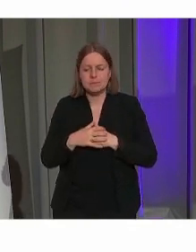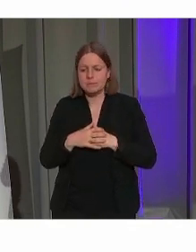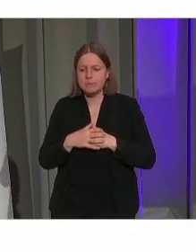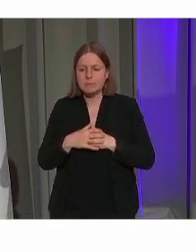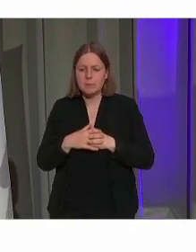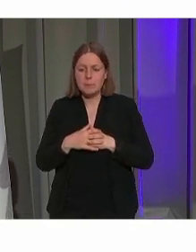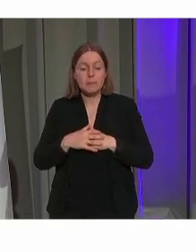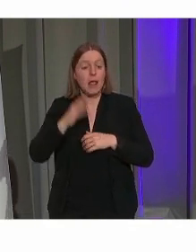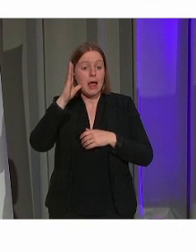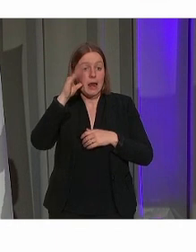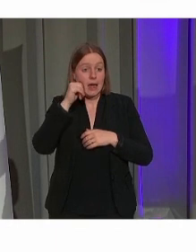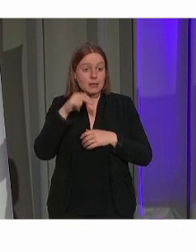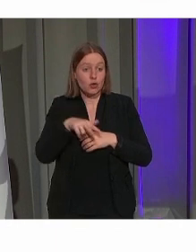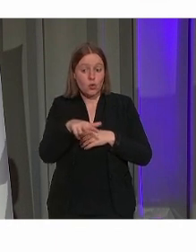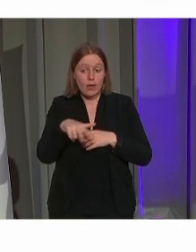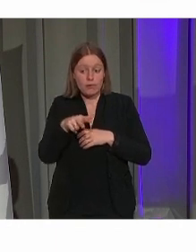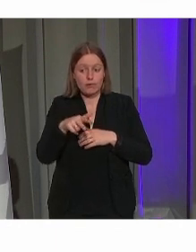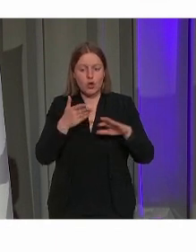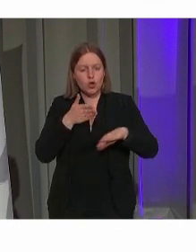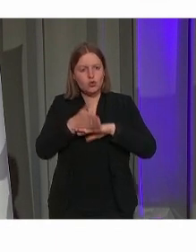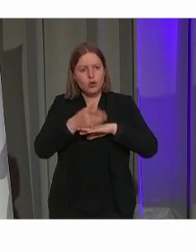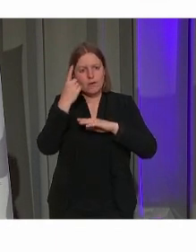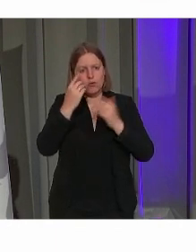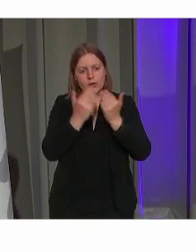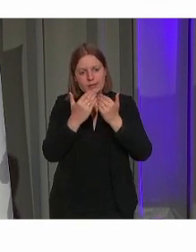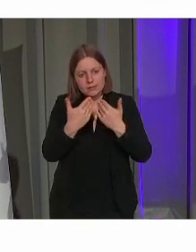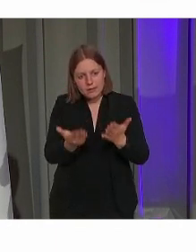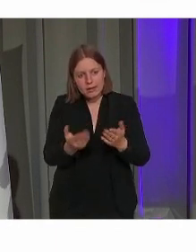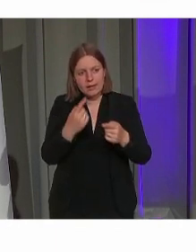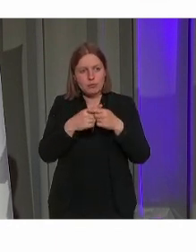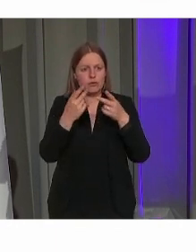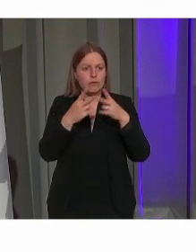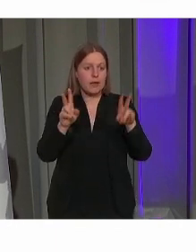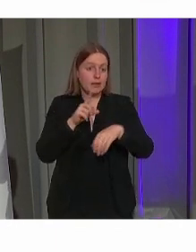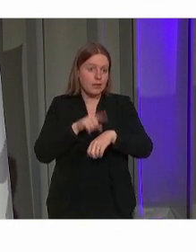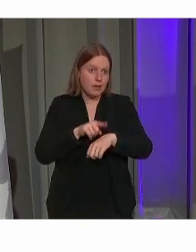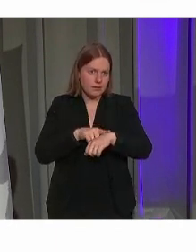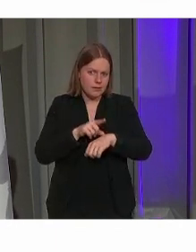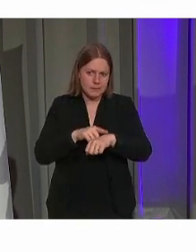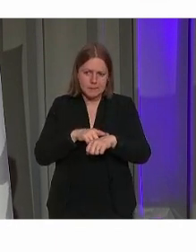En dan de laatste werf, toegang tot dienstverlening en vrije tijd.